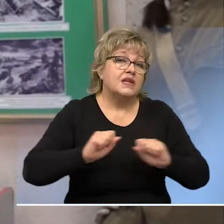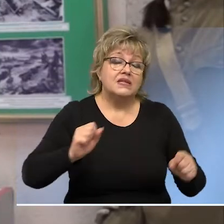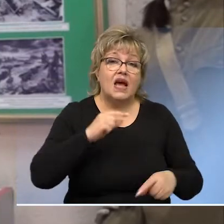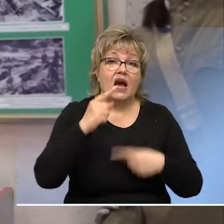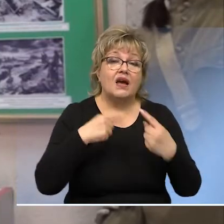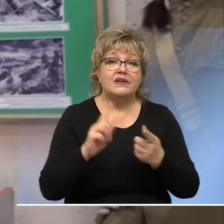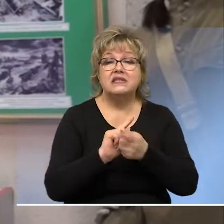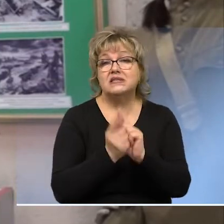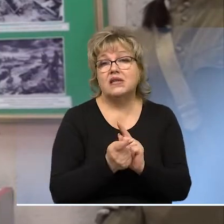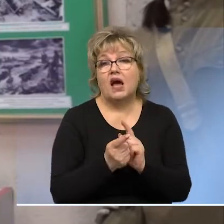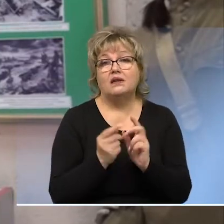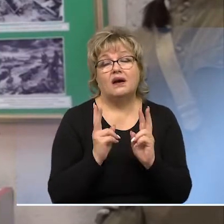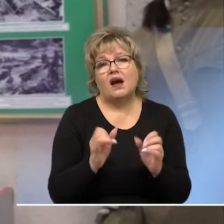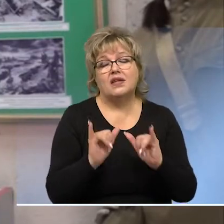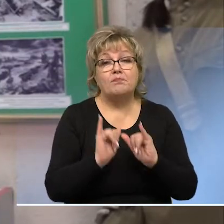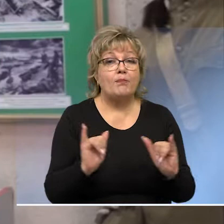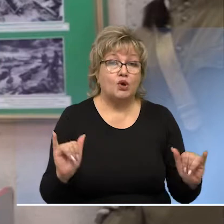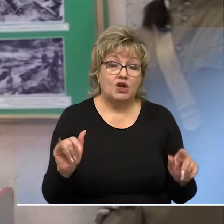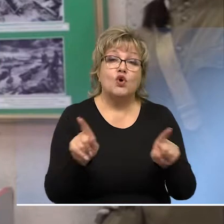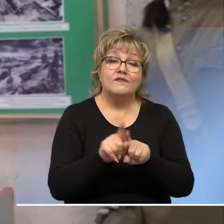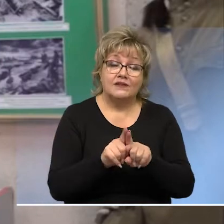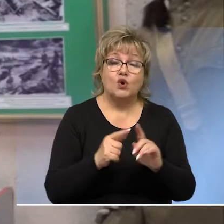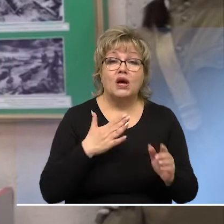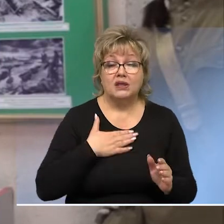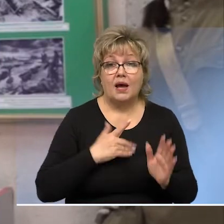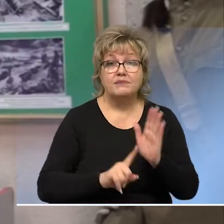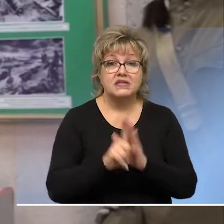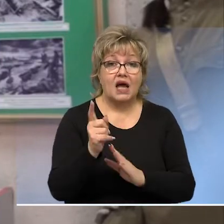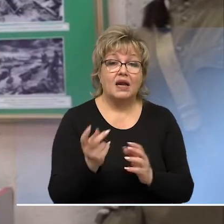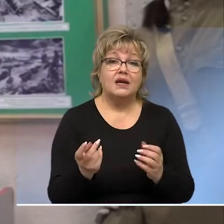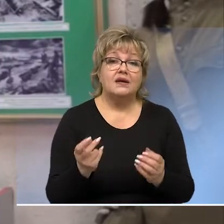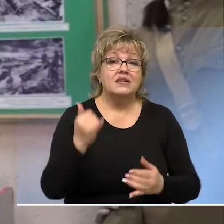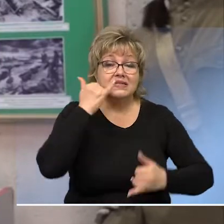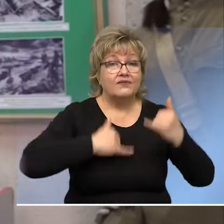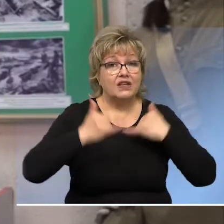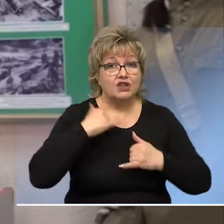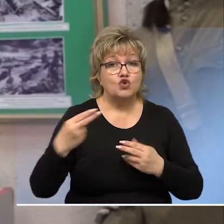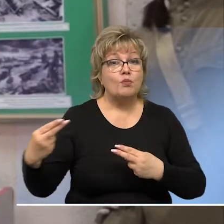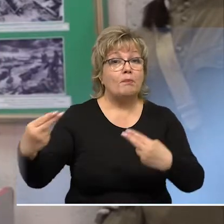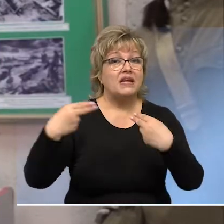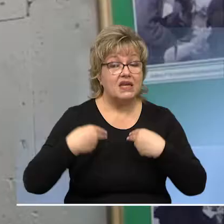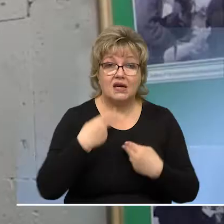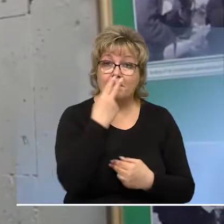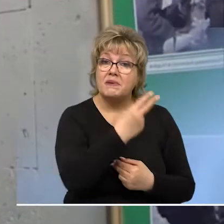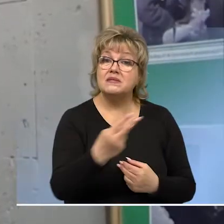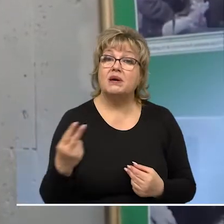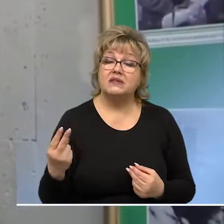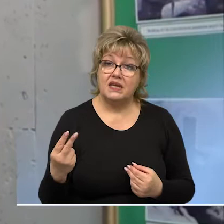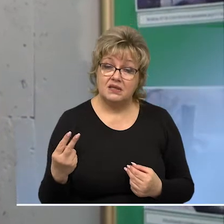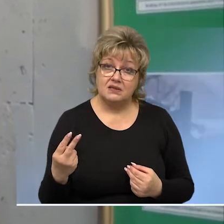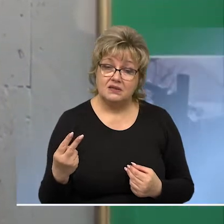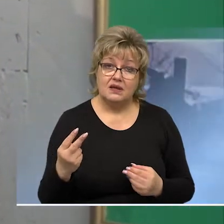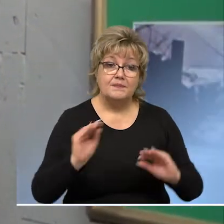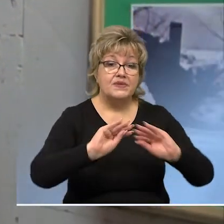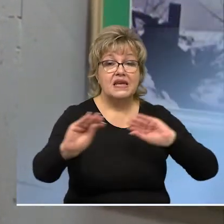нельзя, наверное, говорить, стала как-то популярной, но тем не менее, нам стали поступать звонки, чтобы приехать, посмотреть